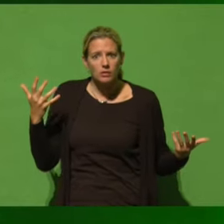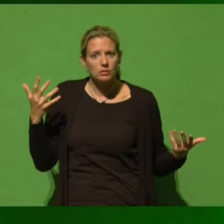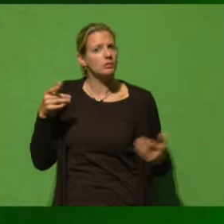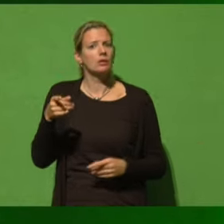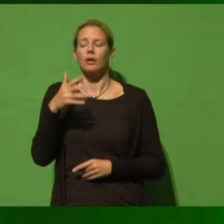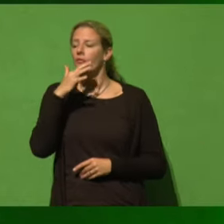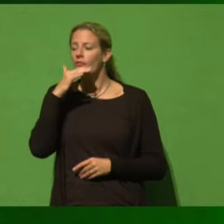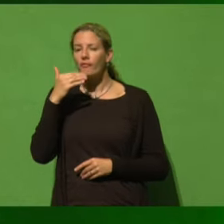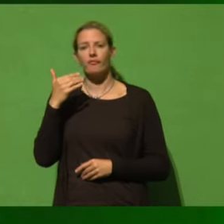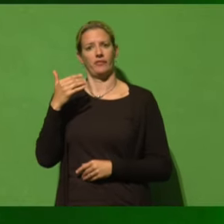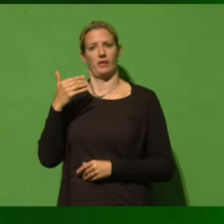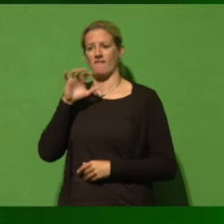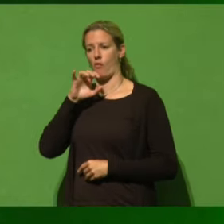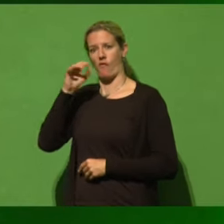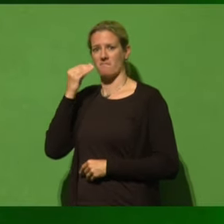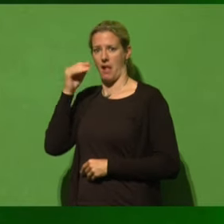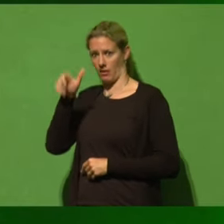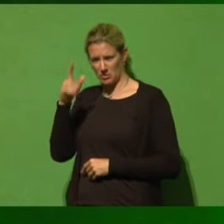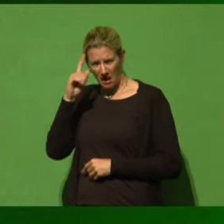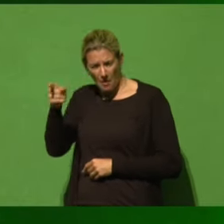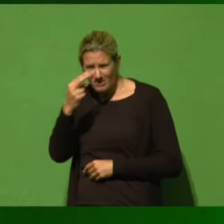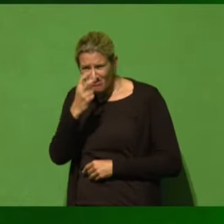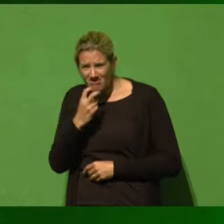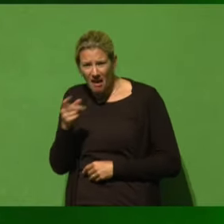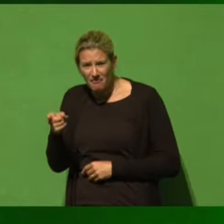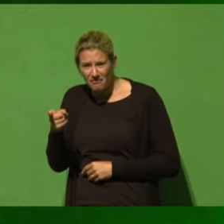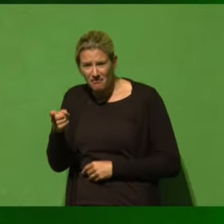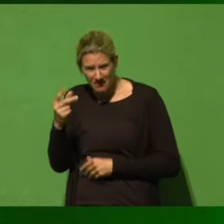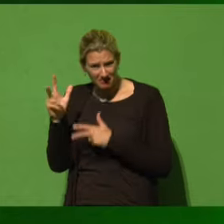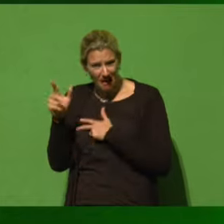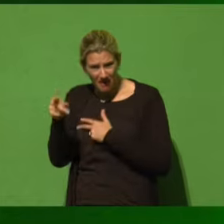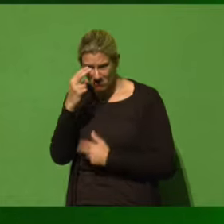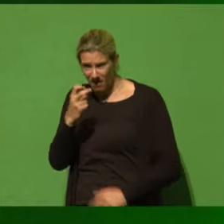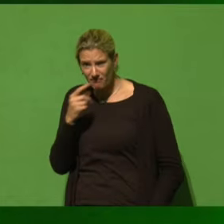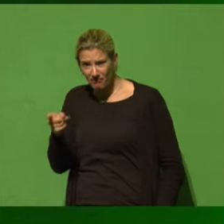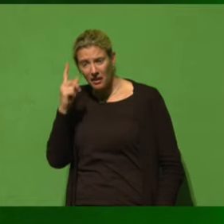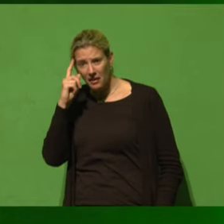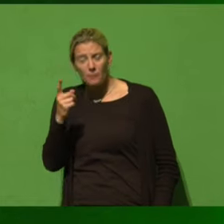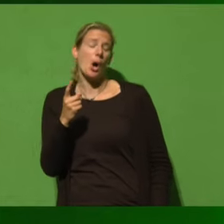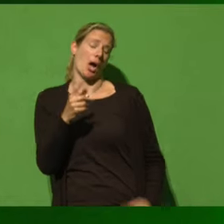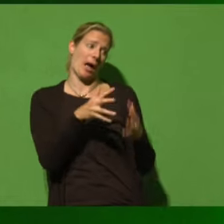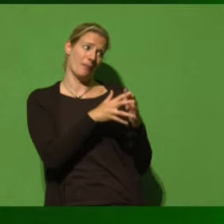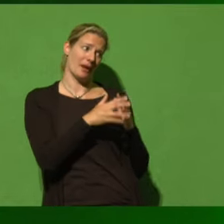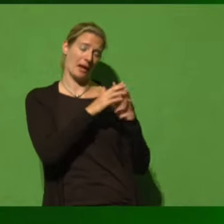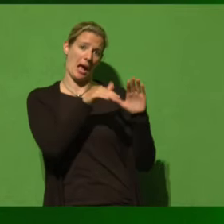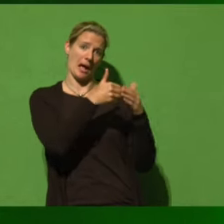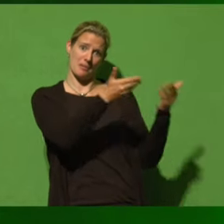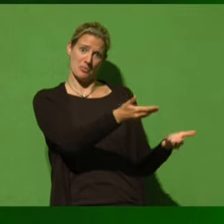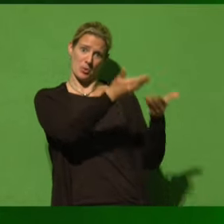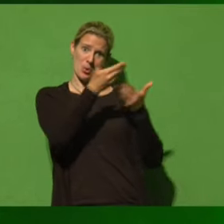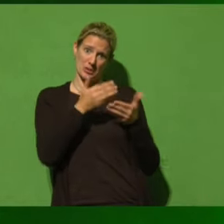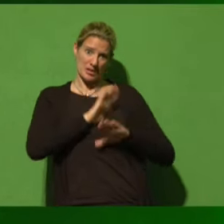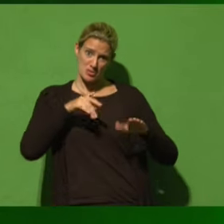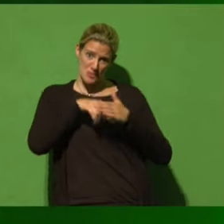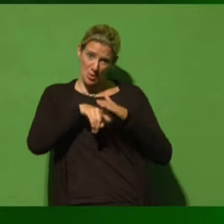vor, dass die wirklich so naiv war, so naiv war zu glauben, dass die Amerikaner uns ein No-Spy-Abkommen angeboten haben.